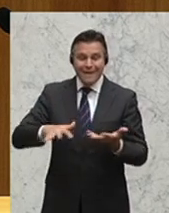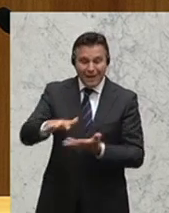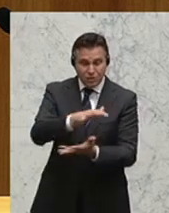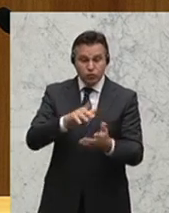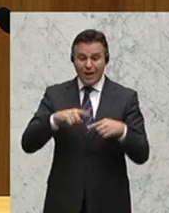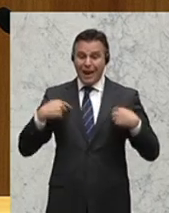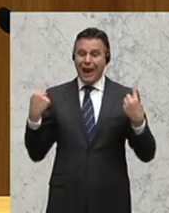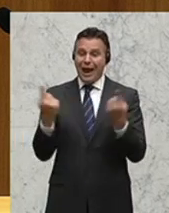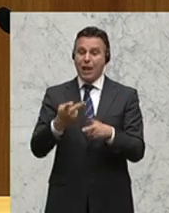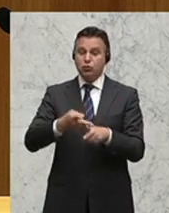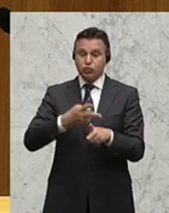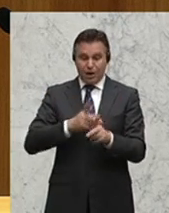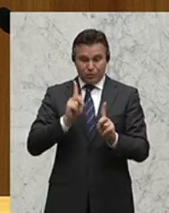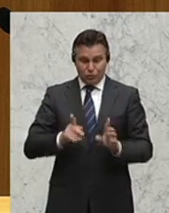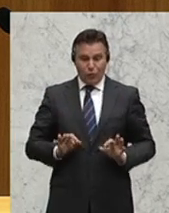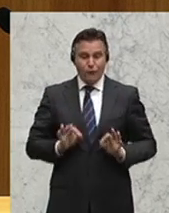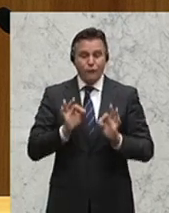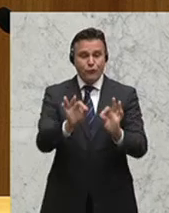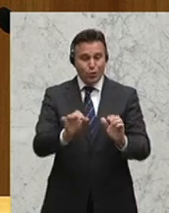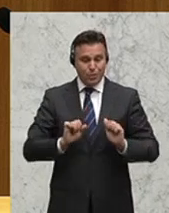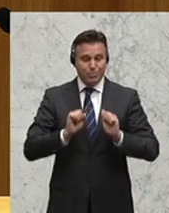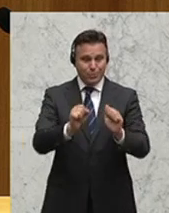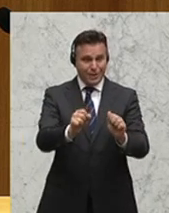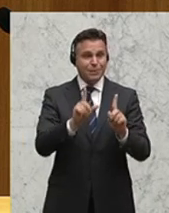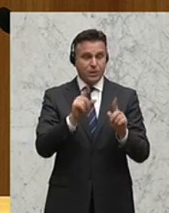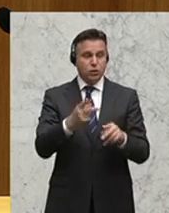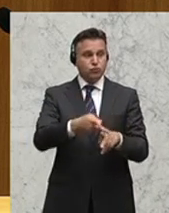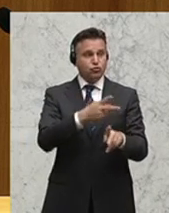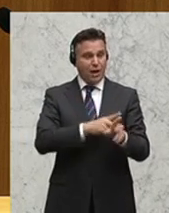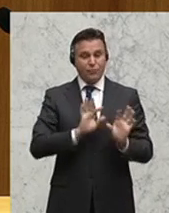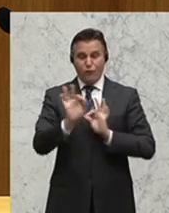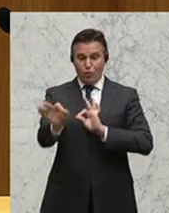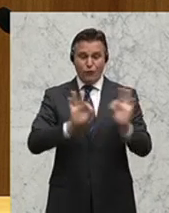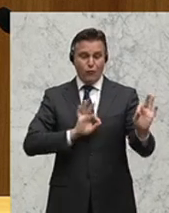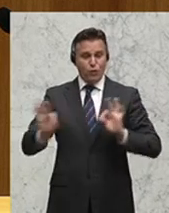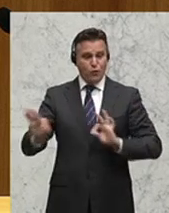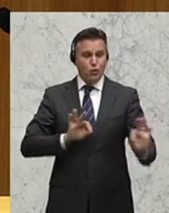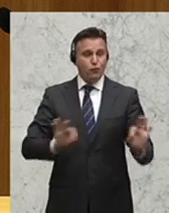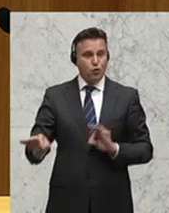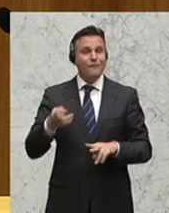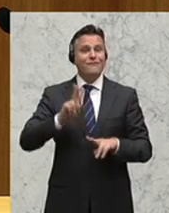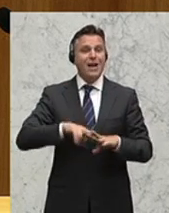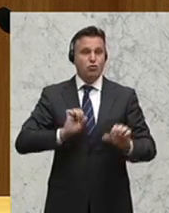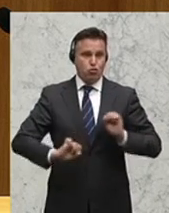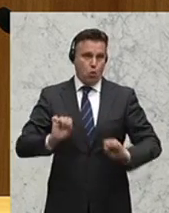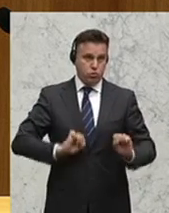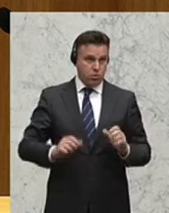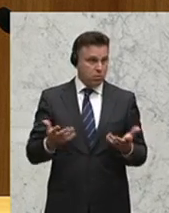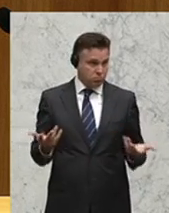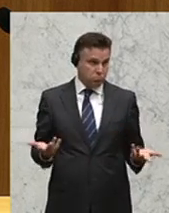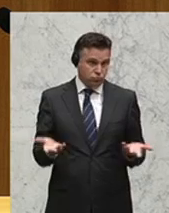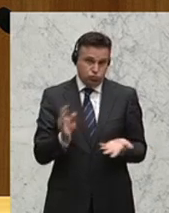kommt also zum Ausdruck, dass die Mitgliedstaaten füreinander einstehen, wenn einer von ihnen in eine Notsituation gerät.